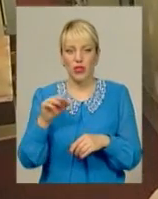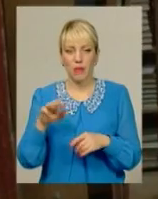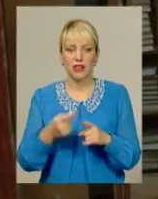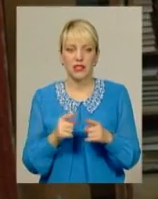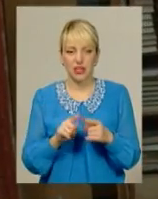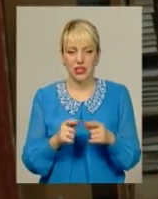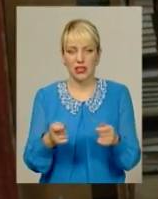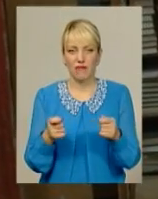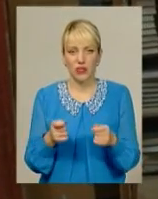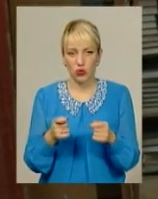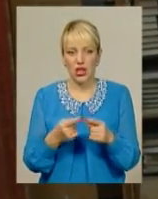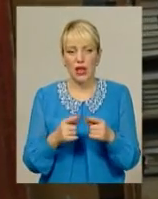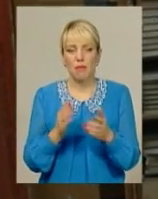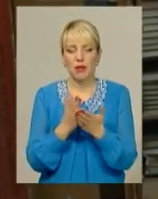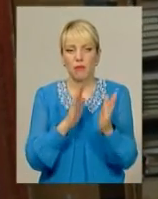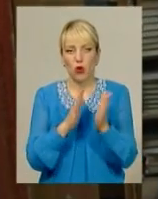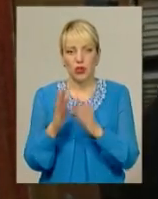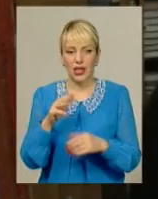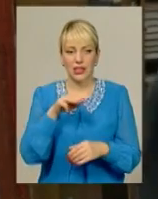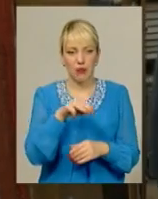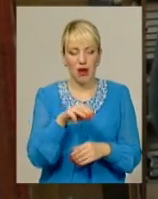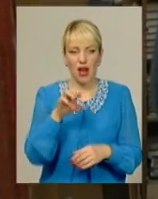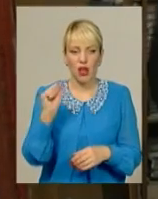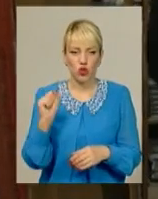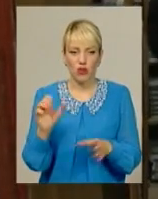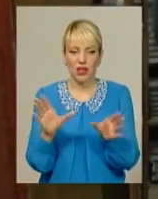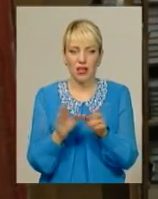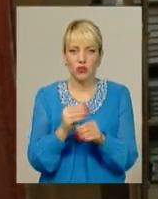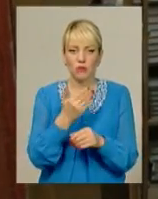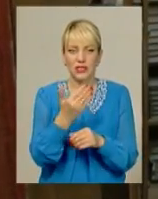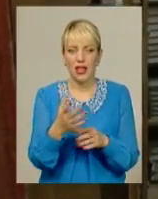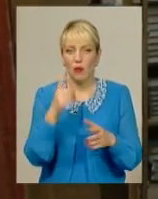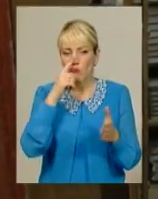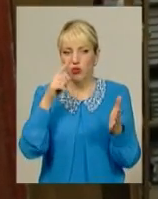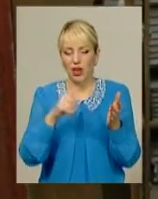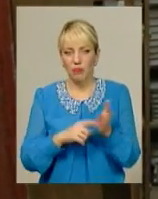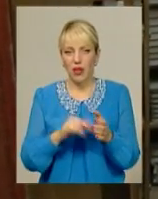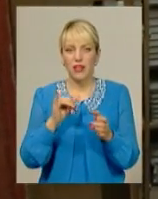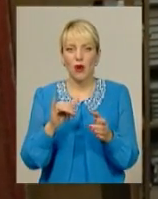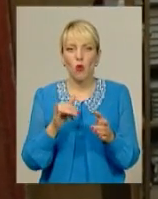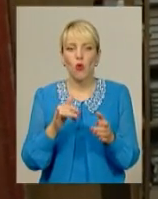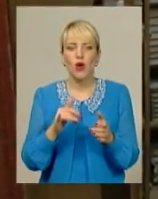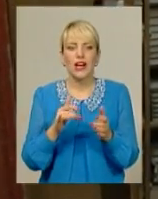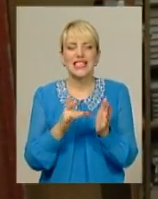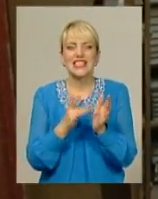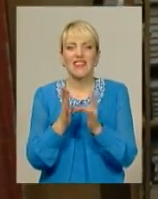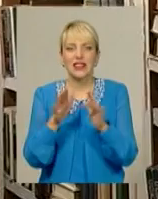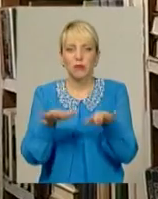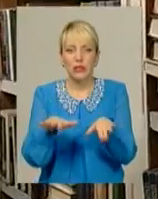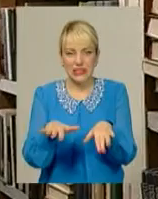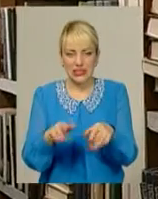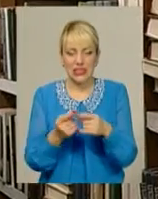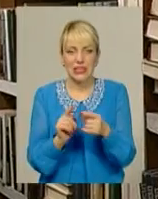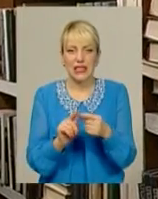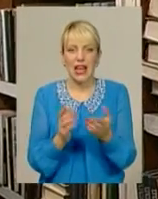теж бібліотекар з чималим досвідом Тамара Антонова. Разом з нею потрапляємо у свята святих кожної бібліотеки.